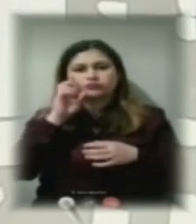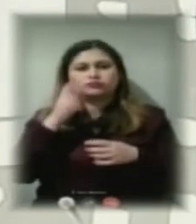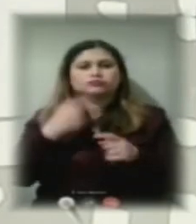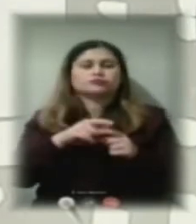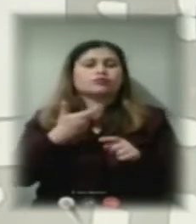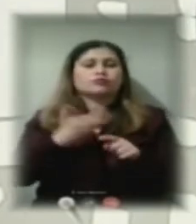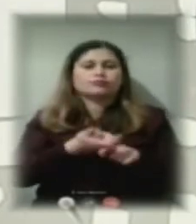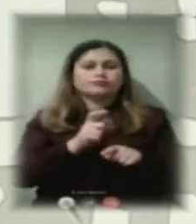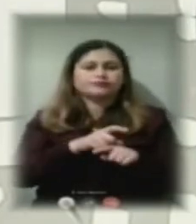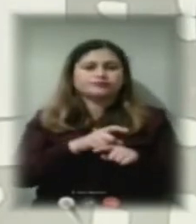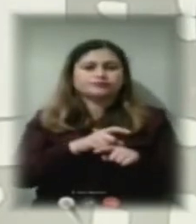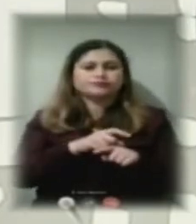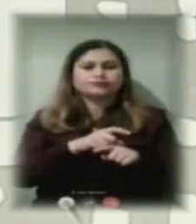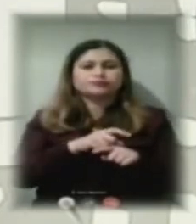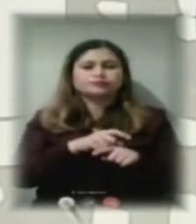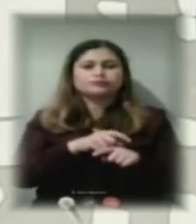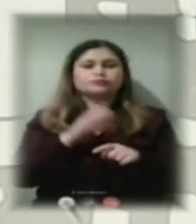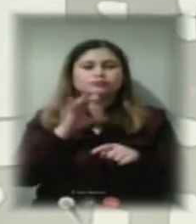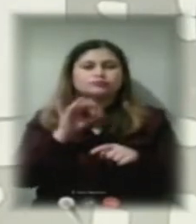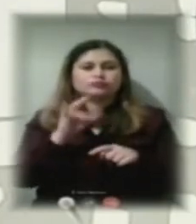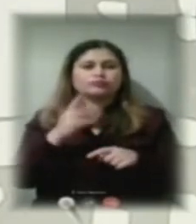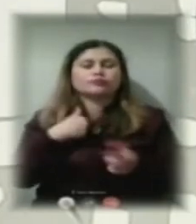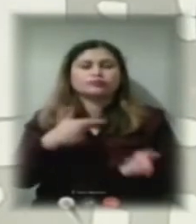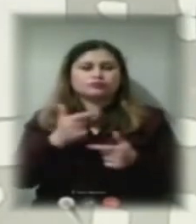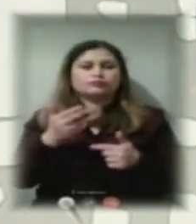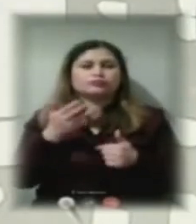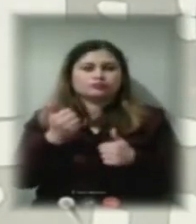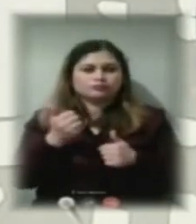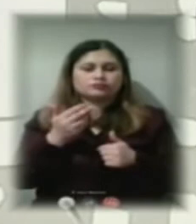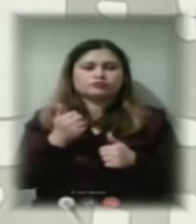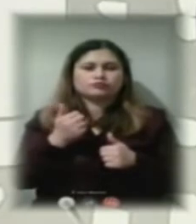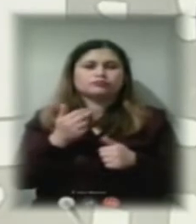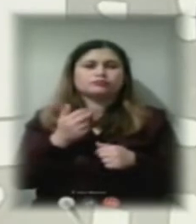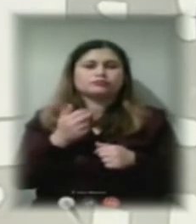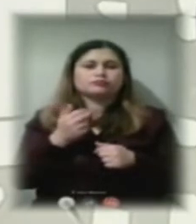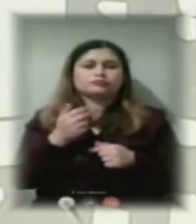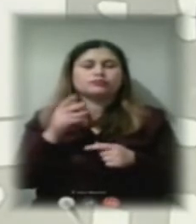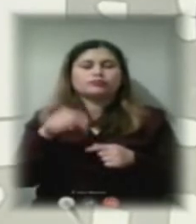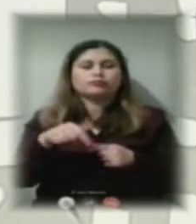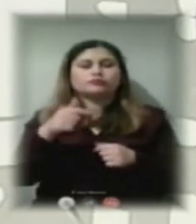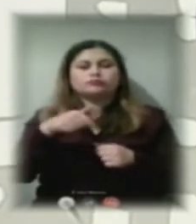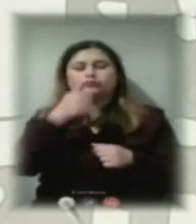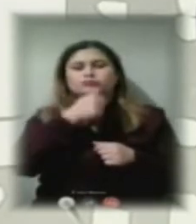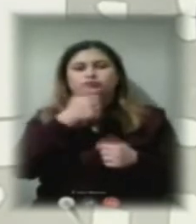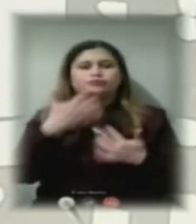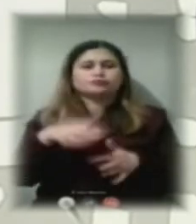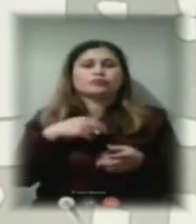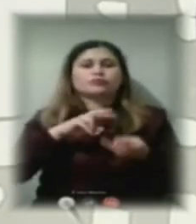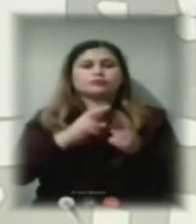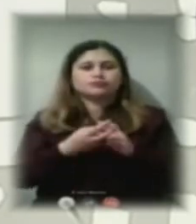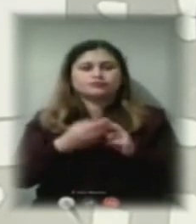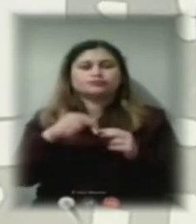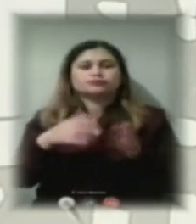До сезону ви підготувалися. Дуже така потрібна програма. А в цьому вже році ми замінили в цьому будинку